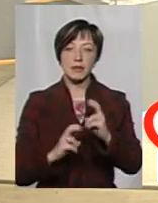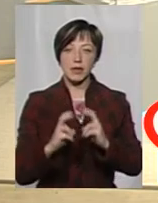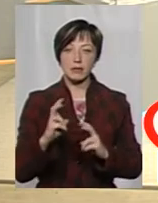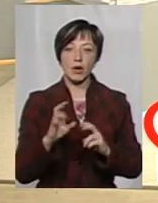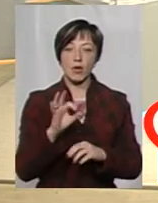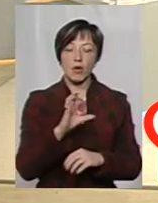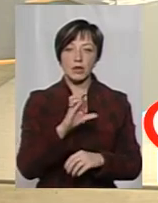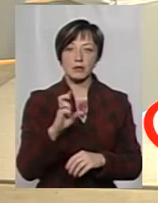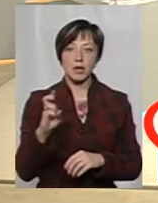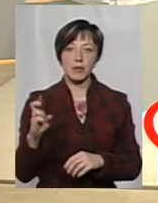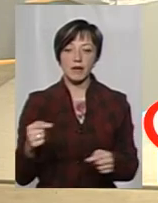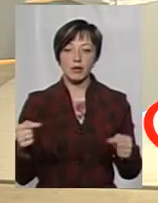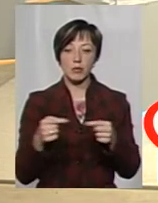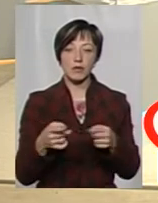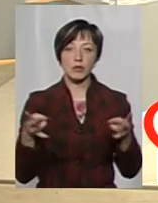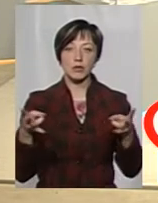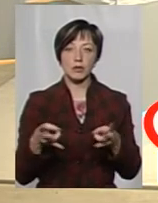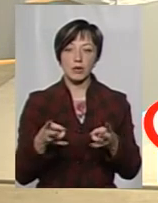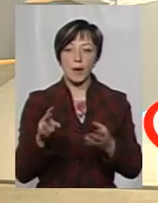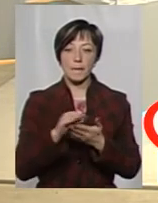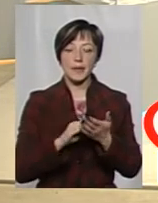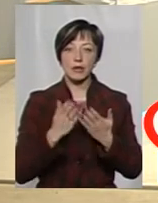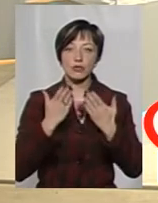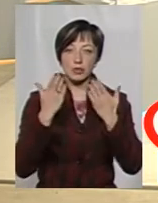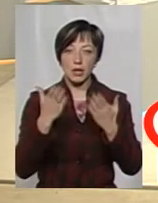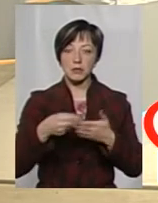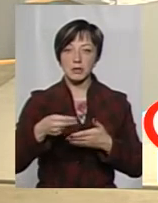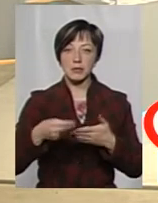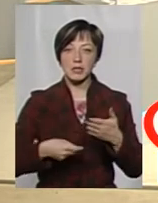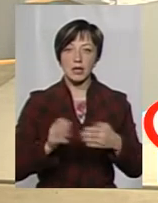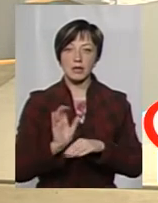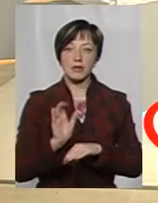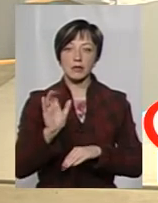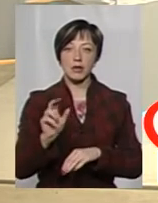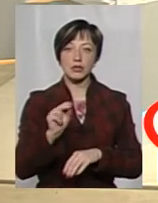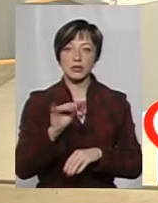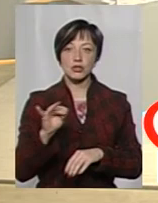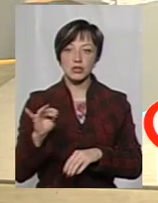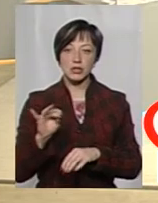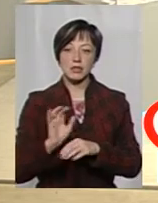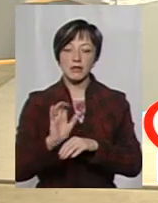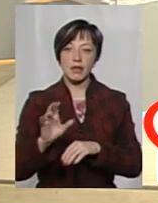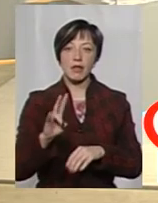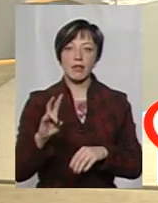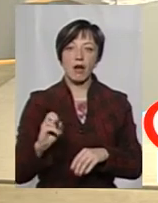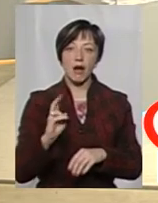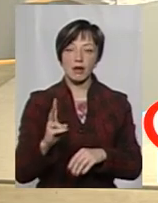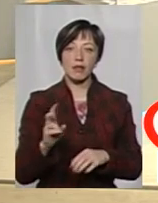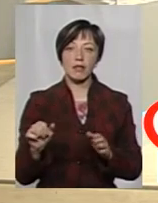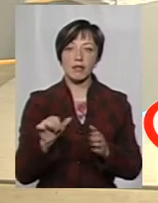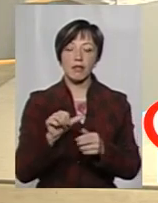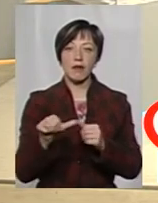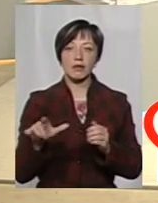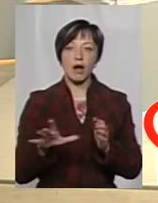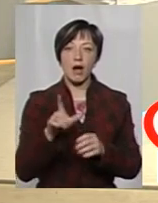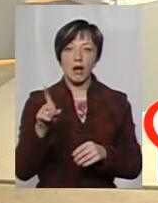і на ОСББ, відповідно їх потрібно перечитати, підписати, відправити чи завести на НАК «Нафтогаз». Там юридичний відділ